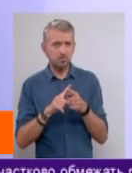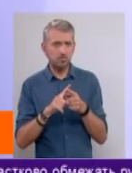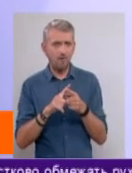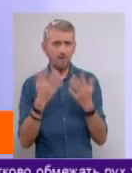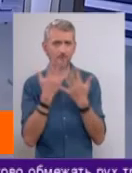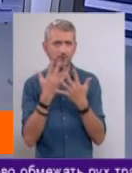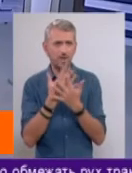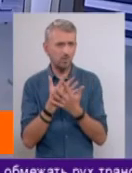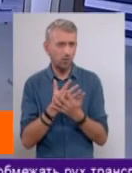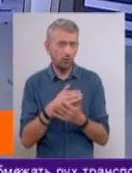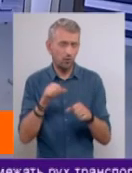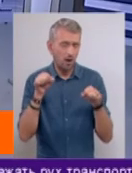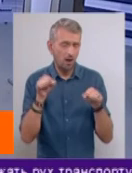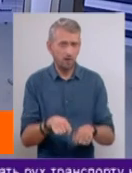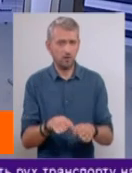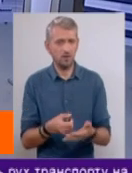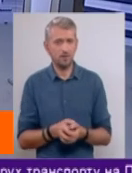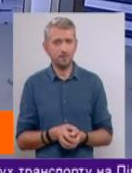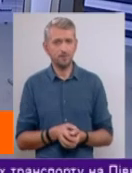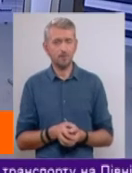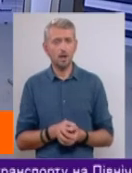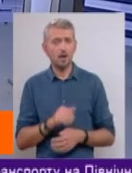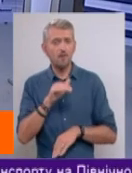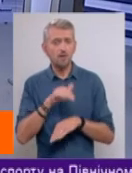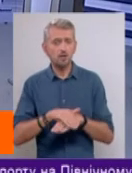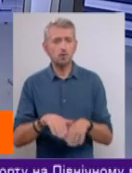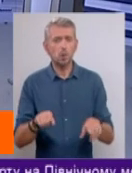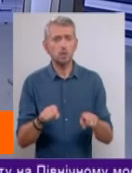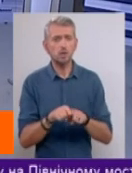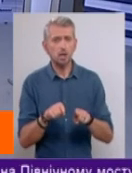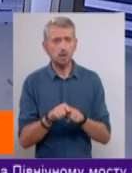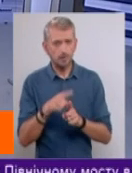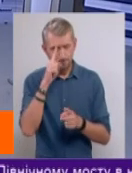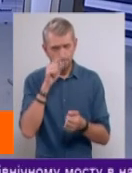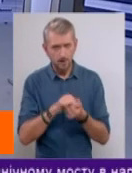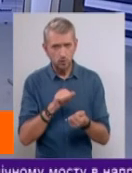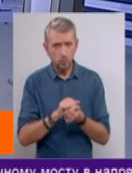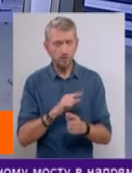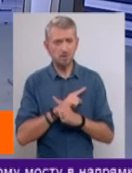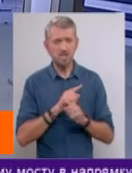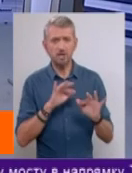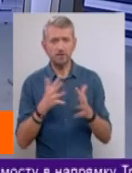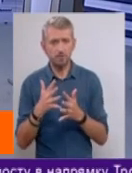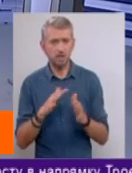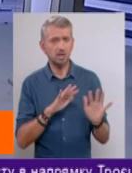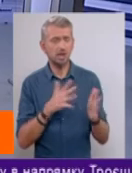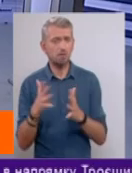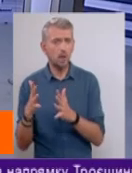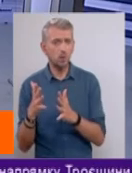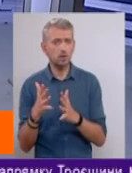оточує зі всіх сторон. І фактично, такі безглузді смертельні випадки, вони трапляються,